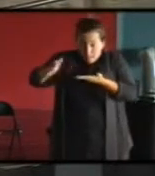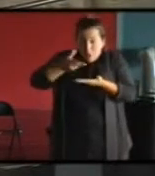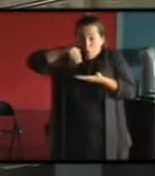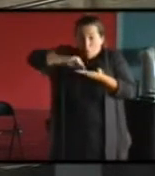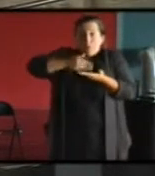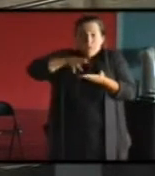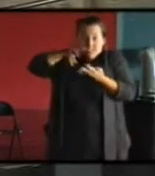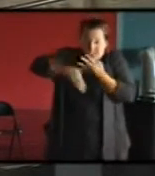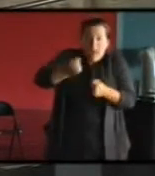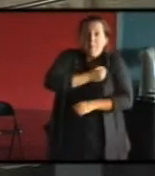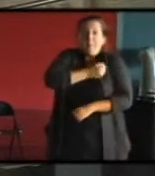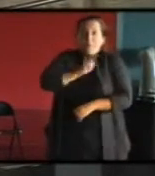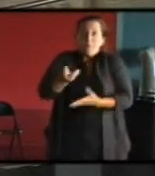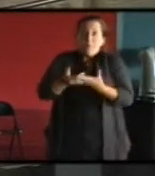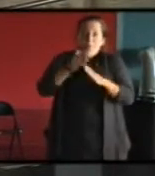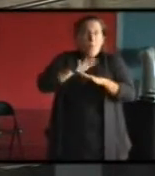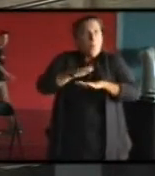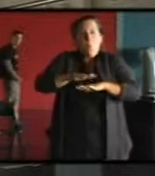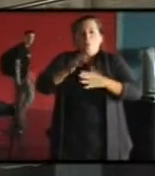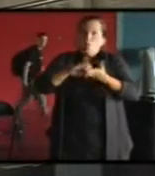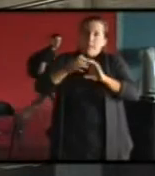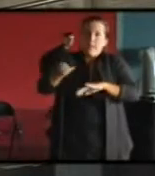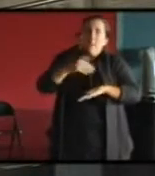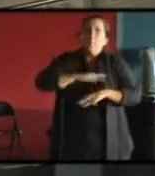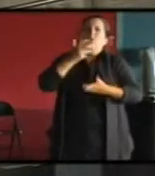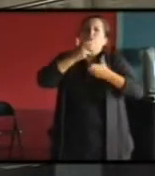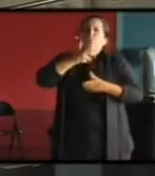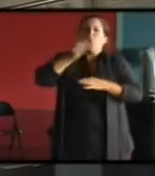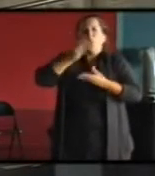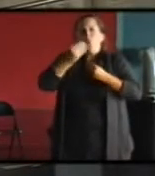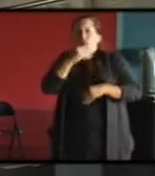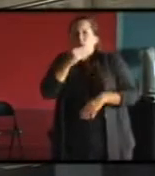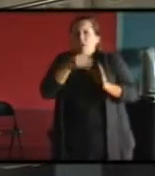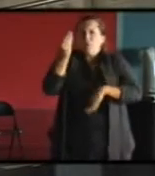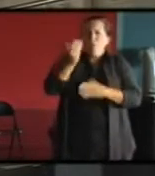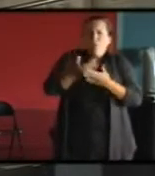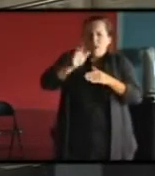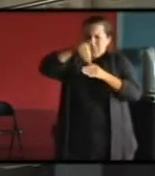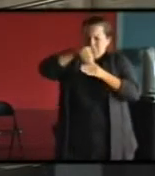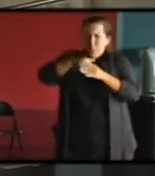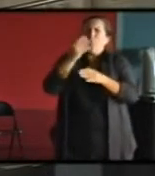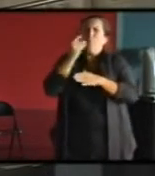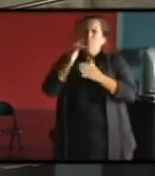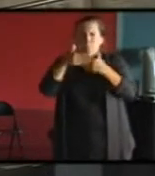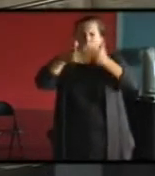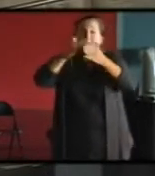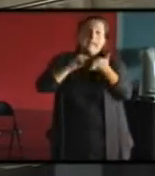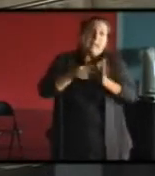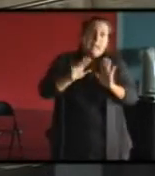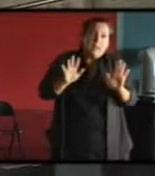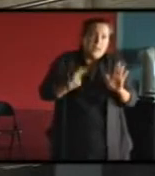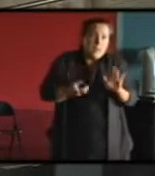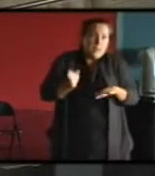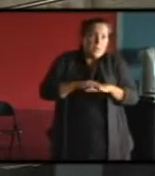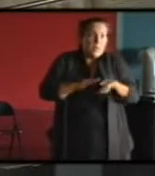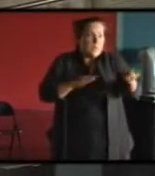intérieure en raison du fait qu'on a une surchauffe ou un surfroid dans les murs en hiver et en été. C'est très technique, mais en tout